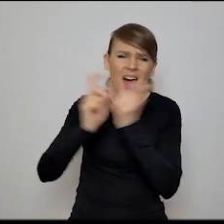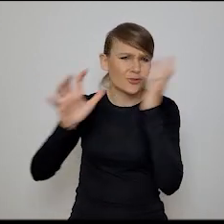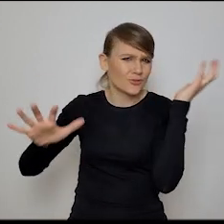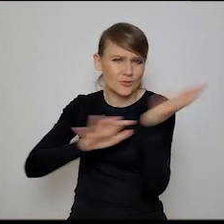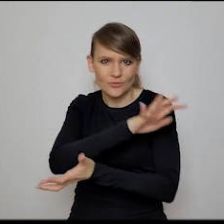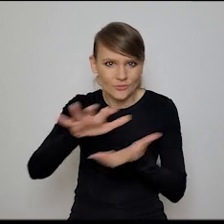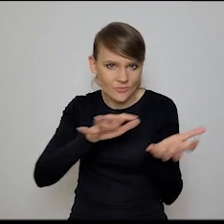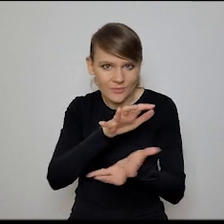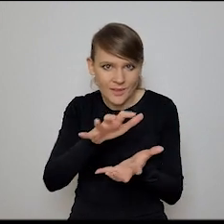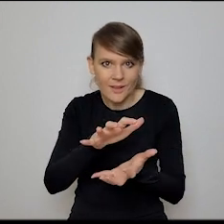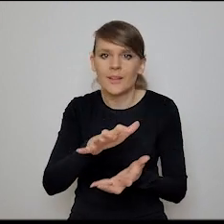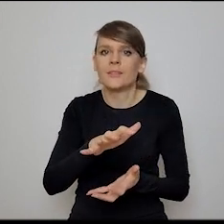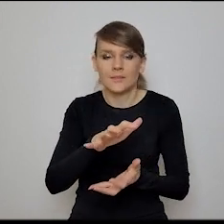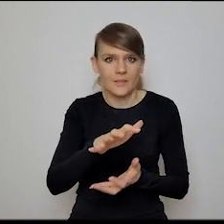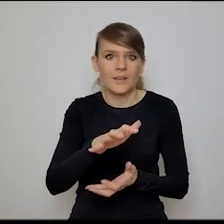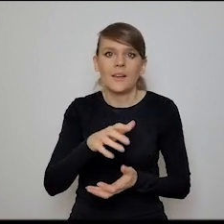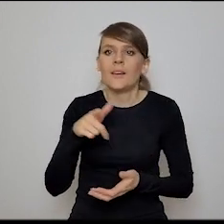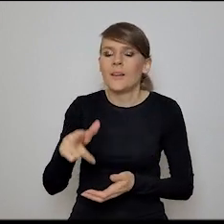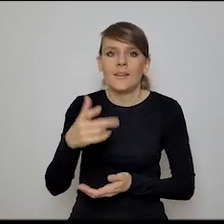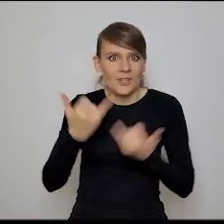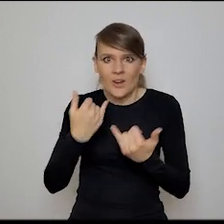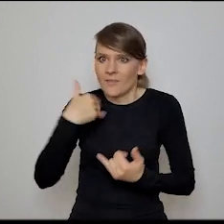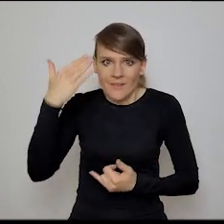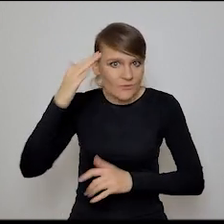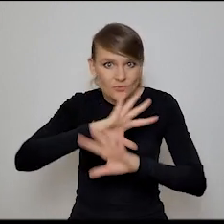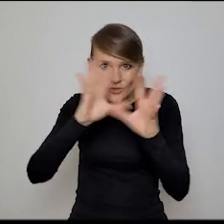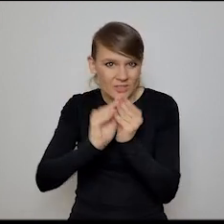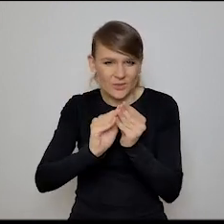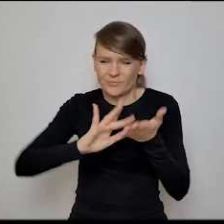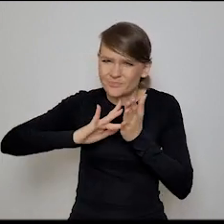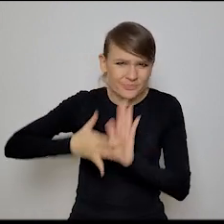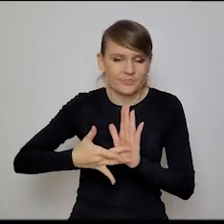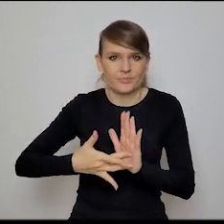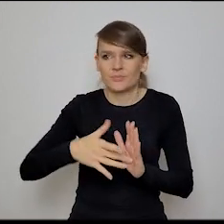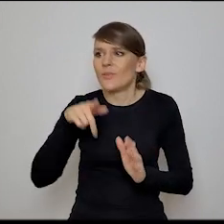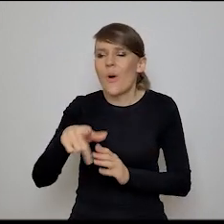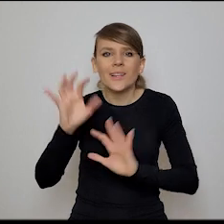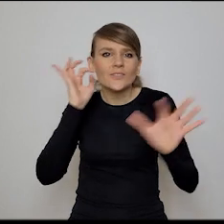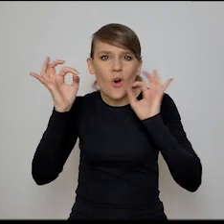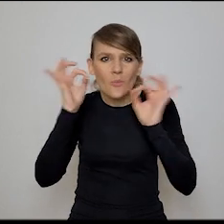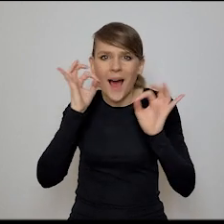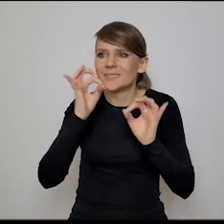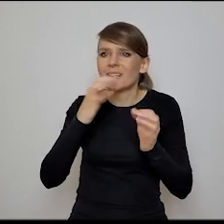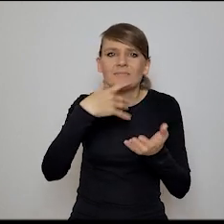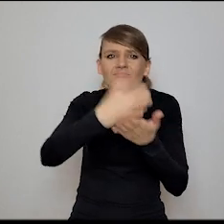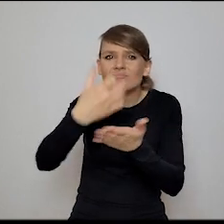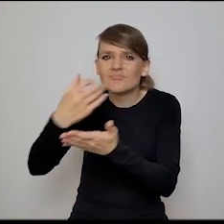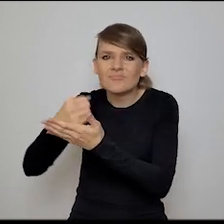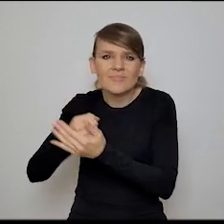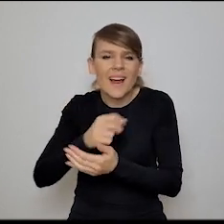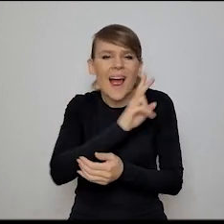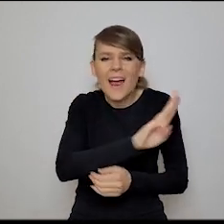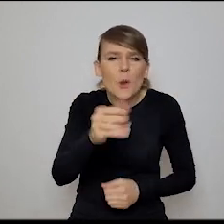no świecie przynajmniej, powiedzmy o tym, co się dzieje na tym globie, kompletną, tak? Pozyskaną z sensorów na każdym